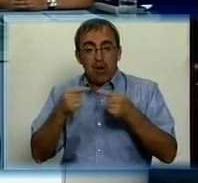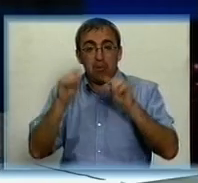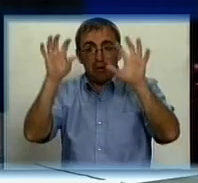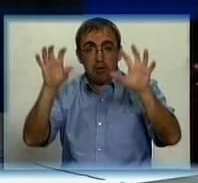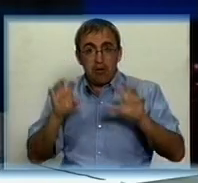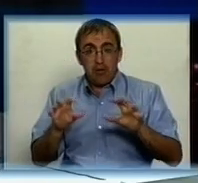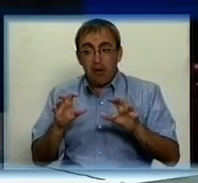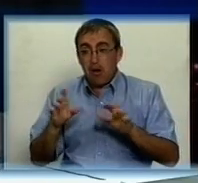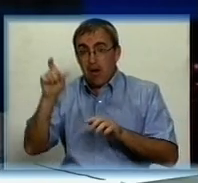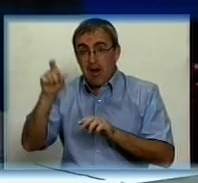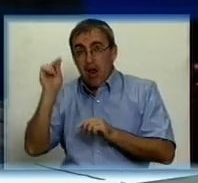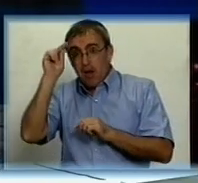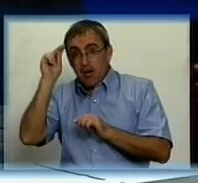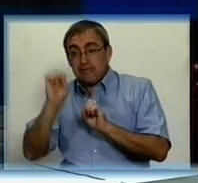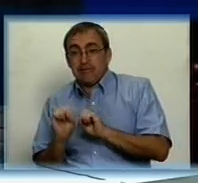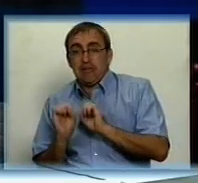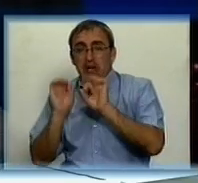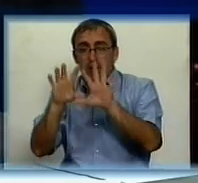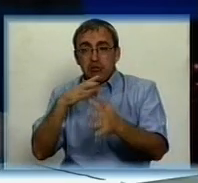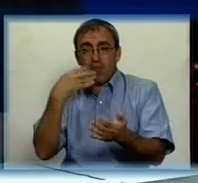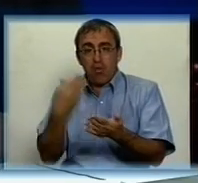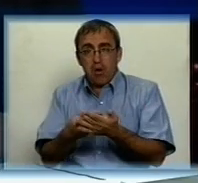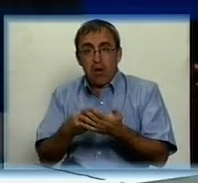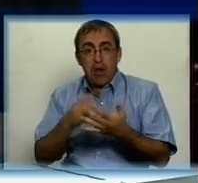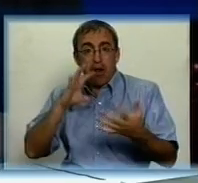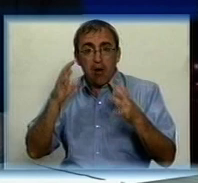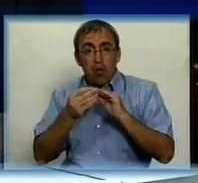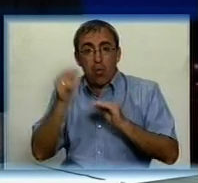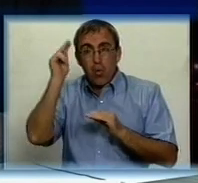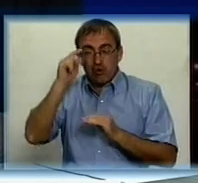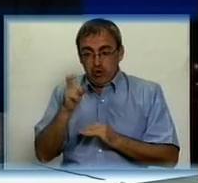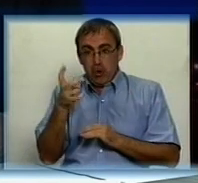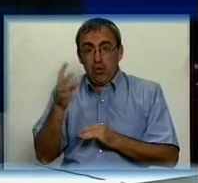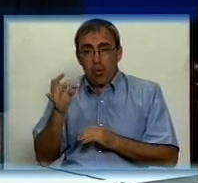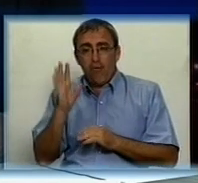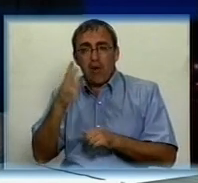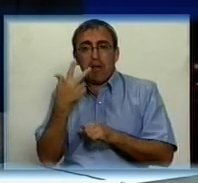дозволяється абітурієнта здавати свої результати зовнішнього незалежного оцінювання в